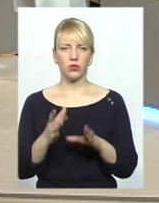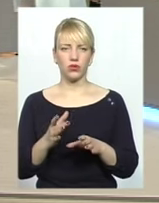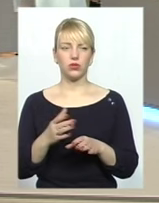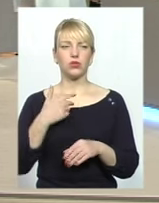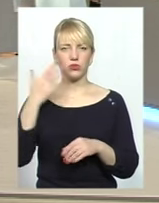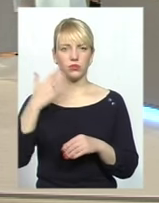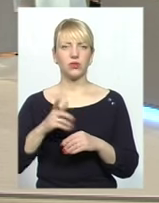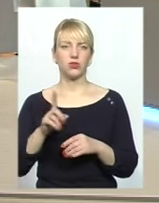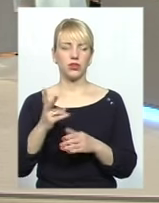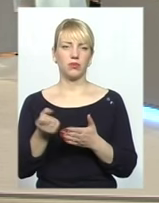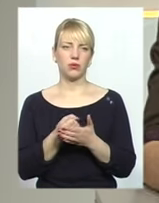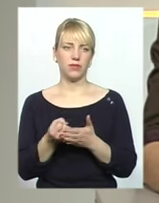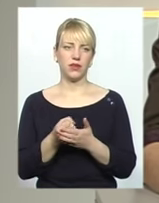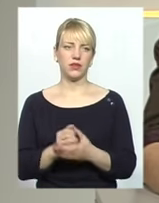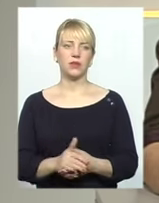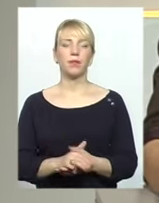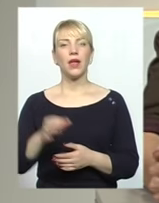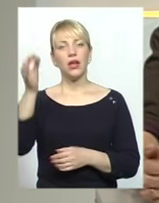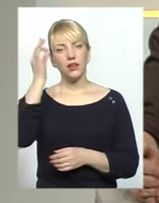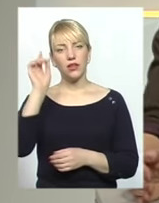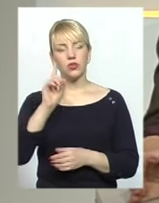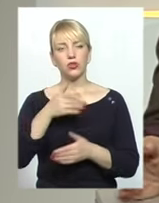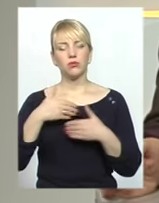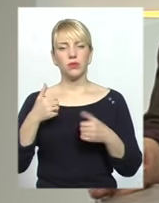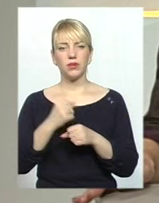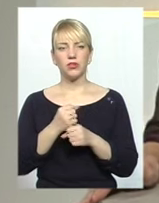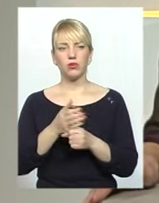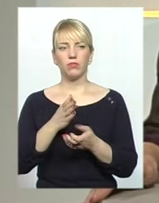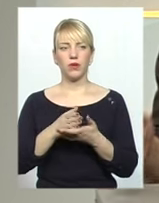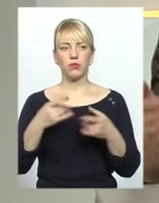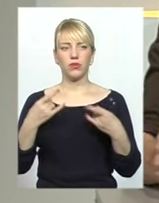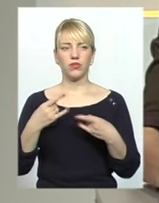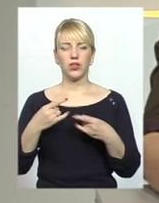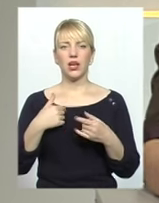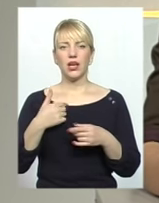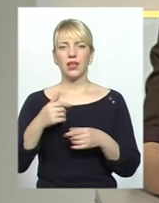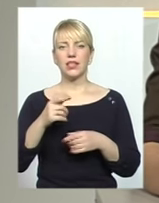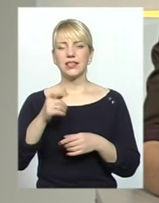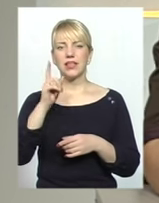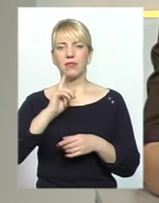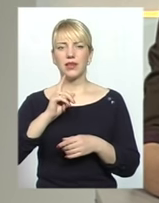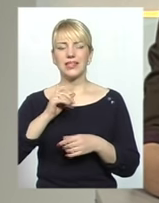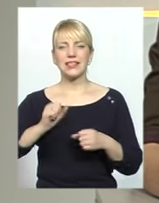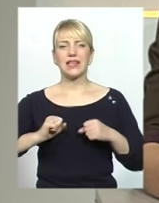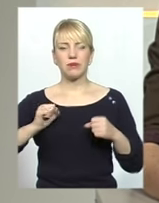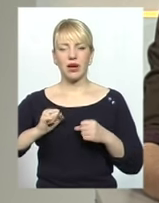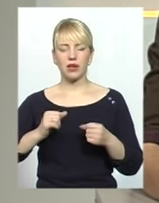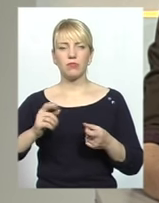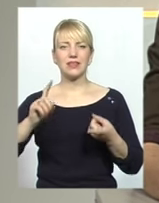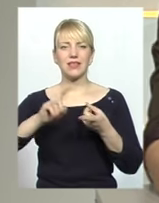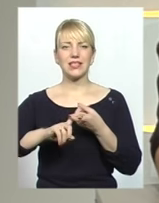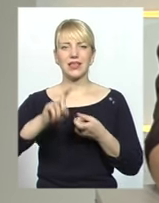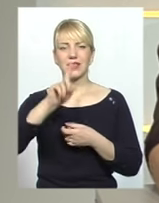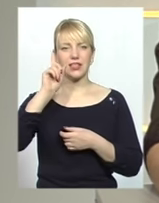що. Ми нагадуємо, що в прямому ефірі, а тим часом намагаємося зв'язатися з Ізраїлем, а